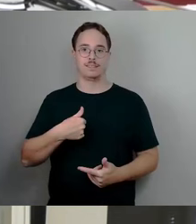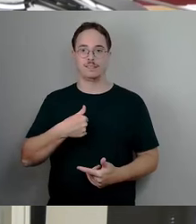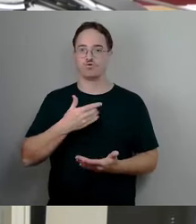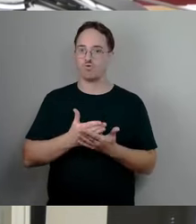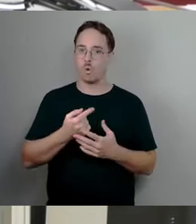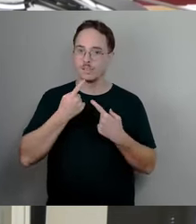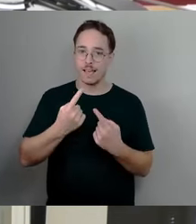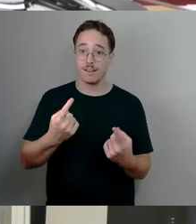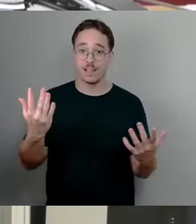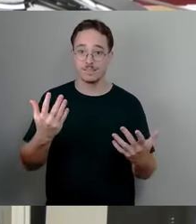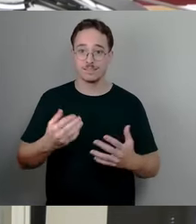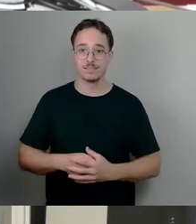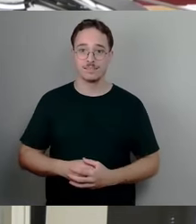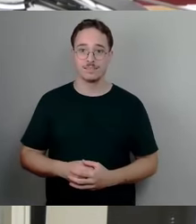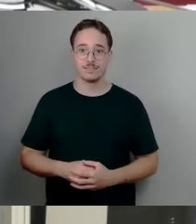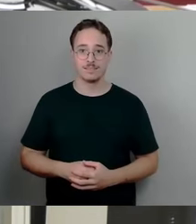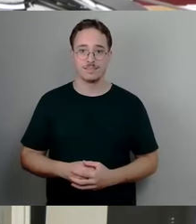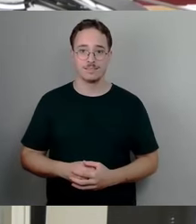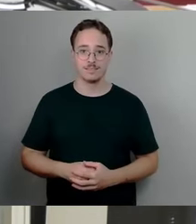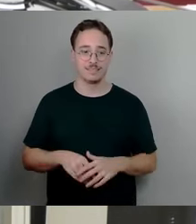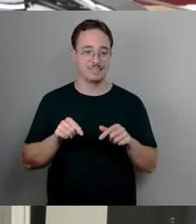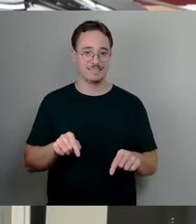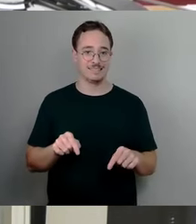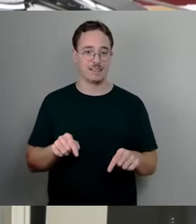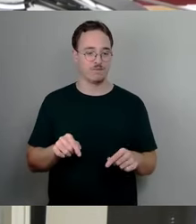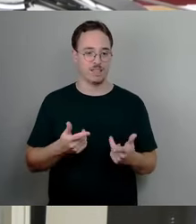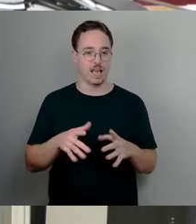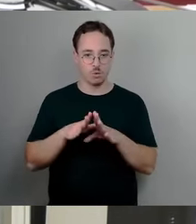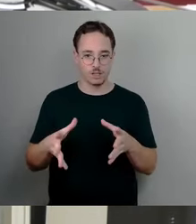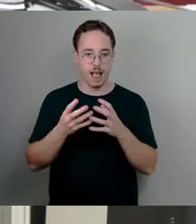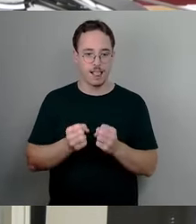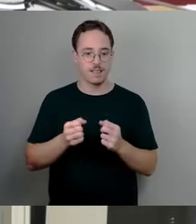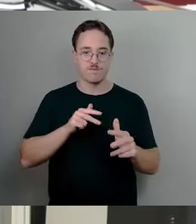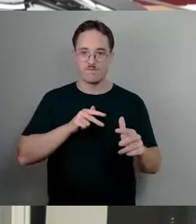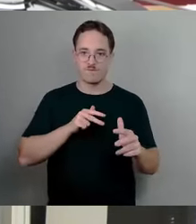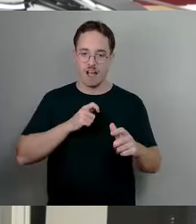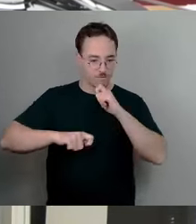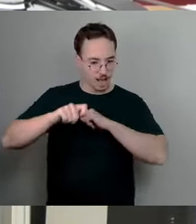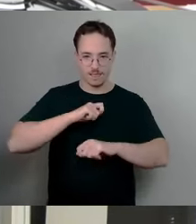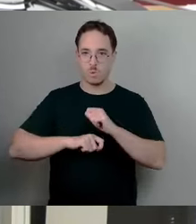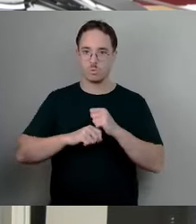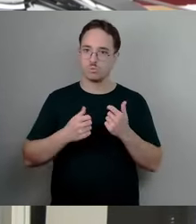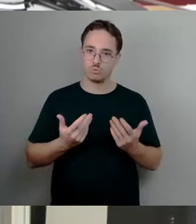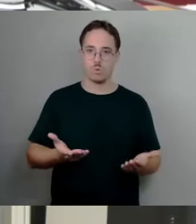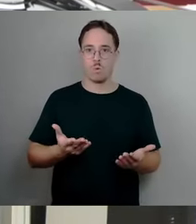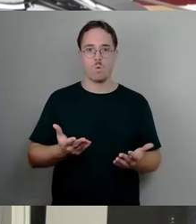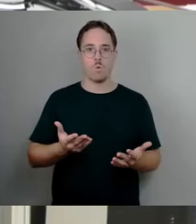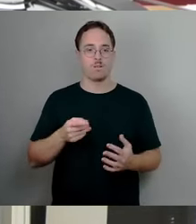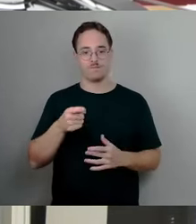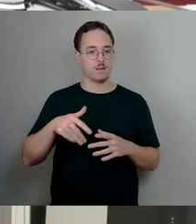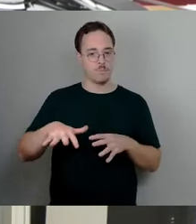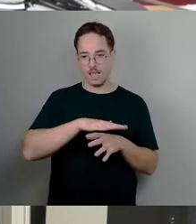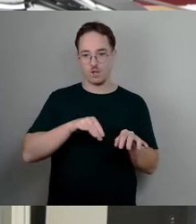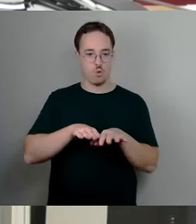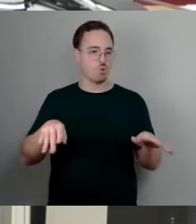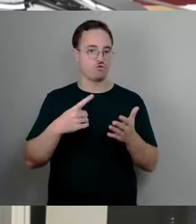definitiv in den Haushaltsverhandlungen, die vor uns stehen werden, auch diesen Bereich Grundsteuereinnahmen, die